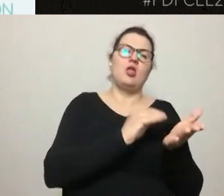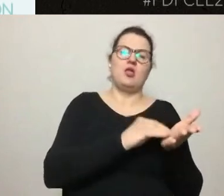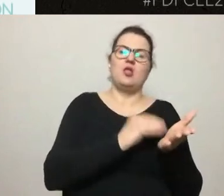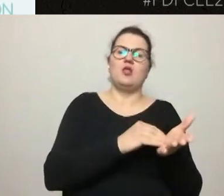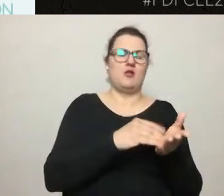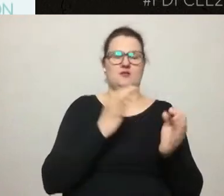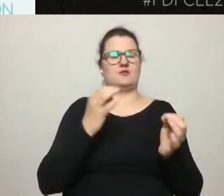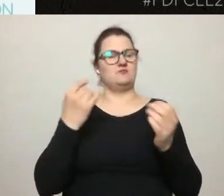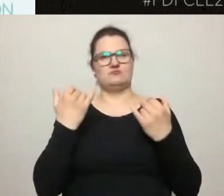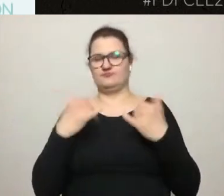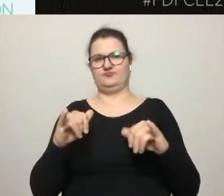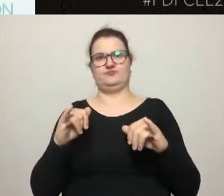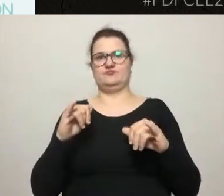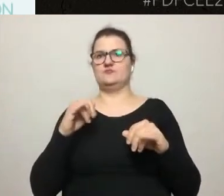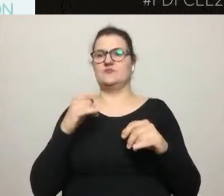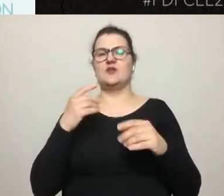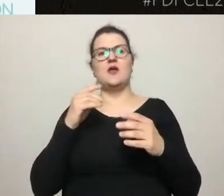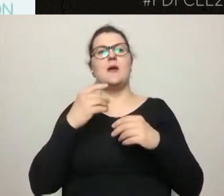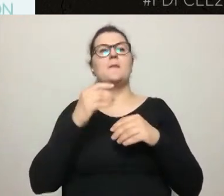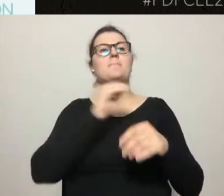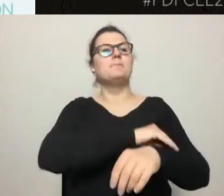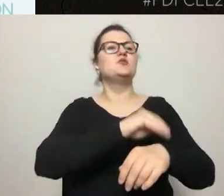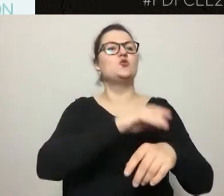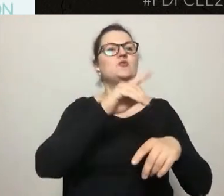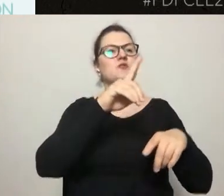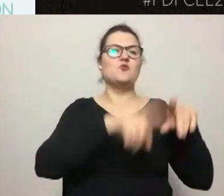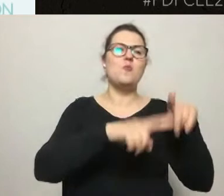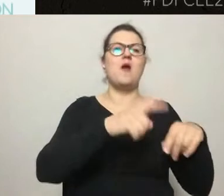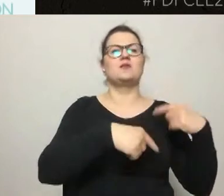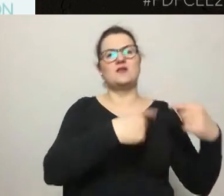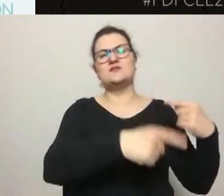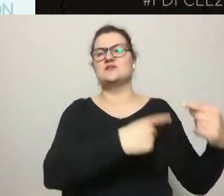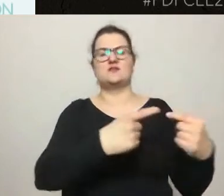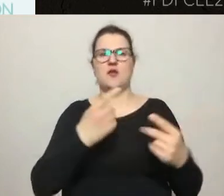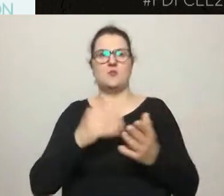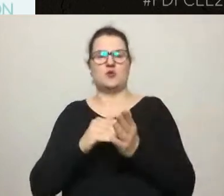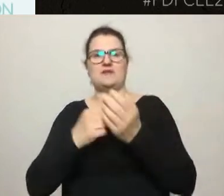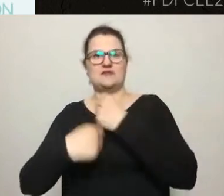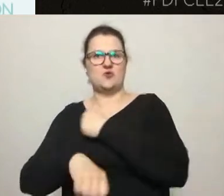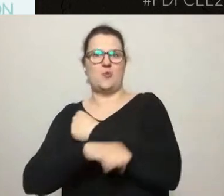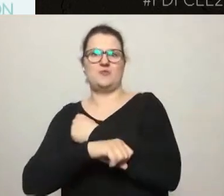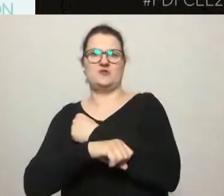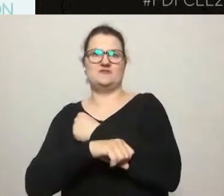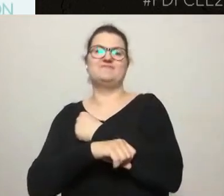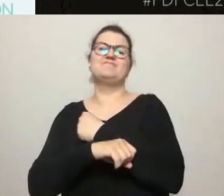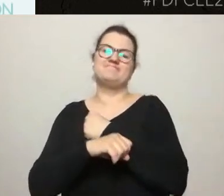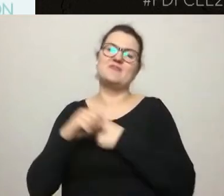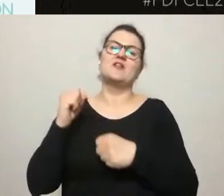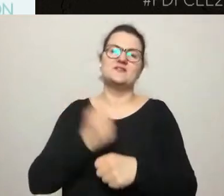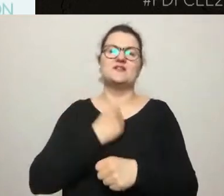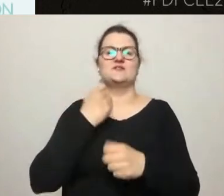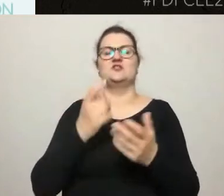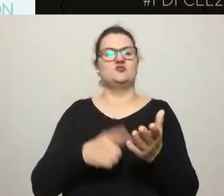zastąpić czymś. Niestety często jest to ograniczone prawnie, na przykład w procedurze planistycznej,